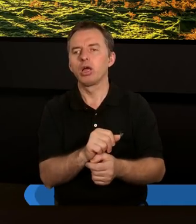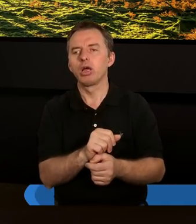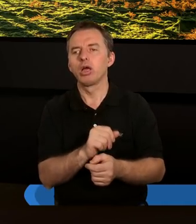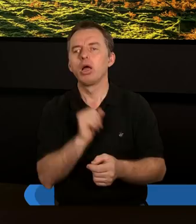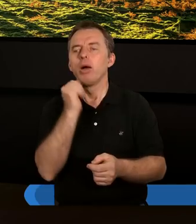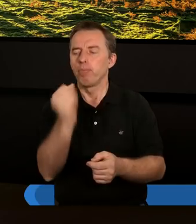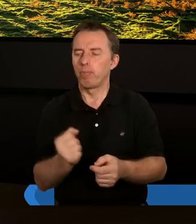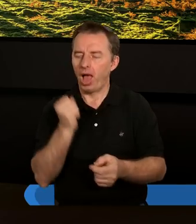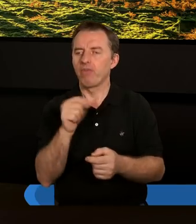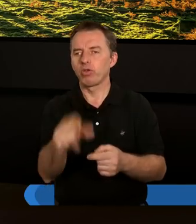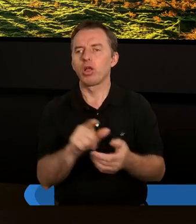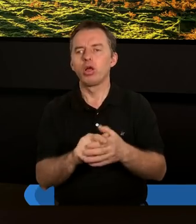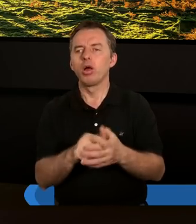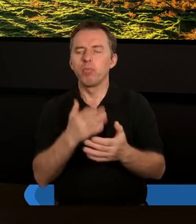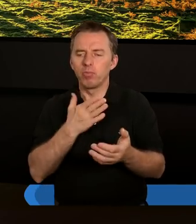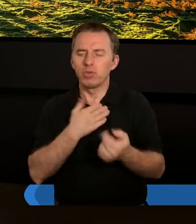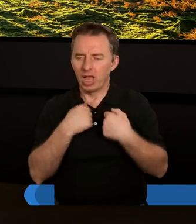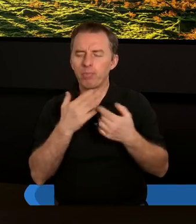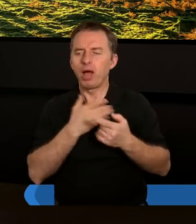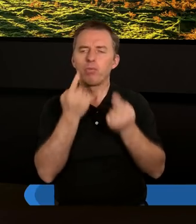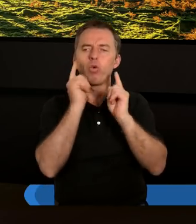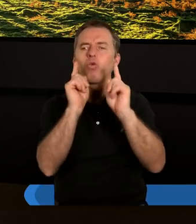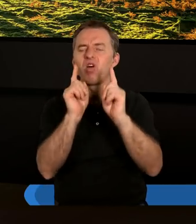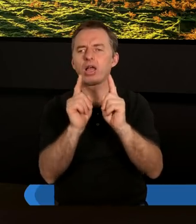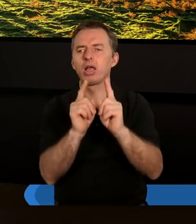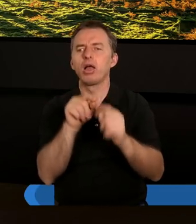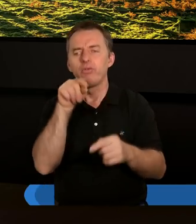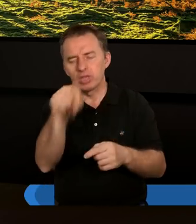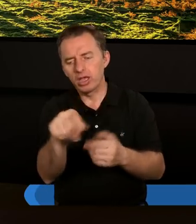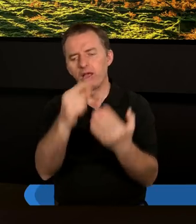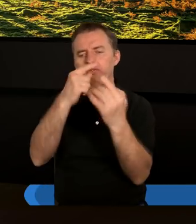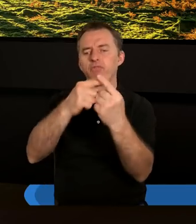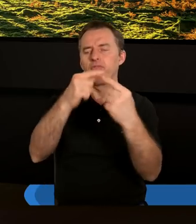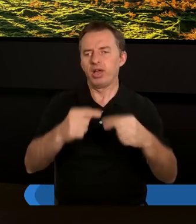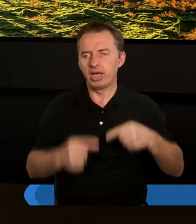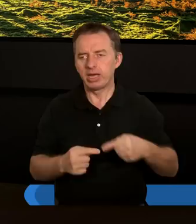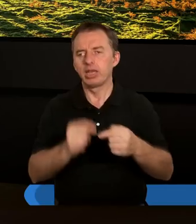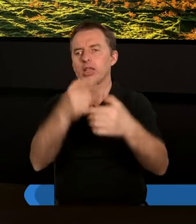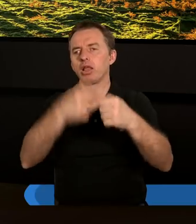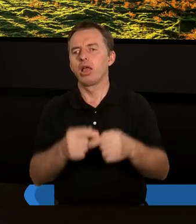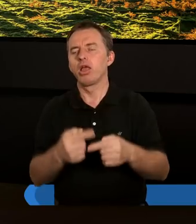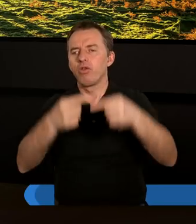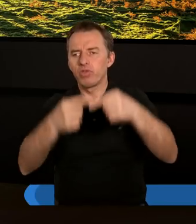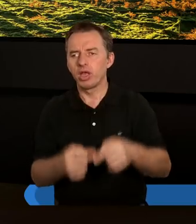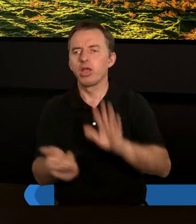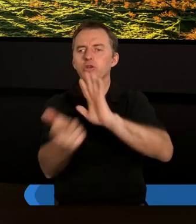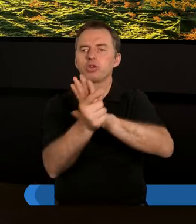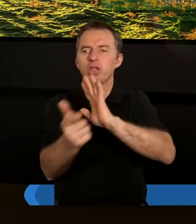Paweł w tym liście to zwróciło moją uwagę, choćby w takich wersetach tego listu, werset